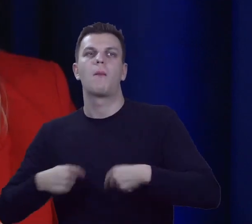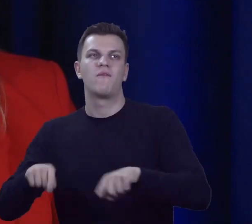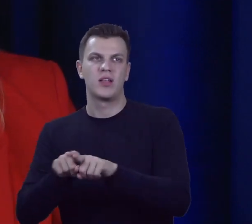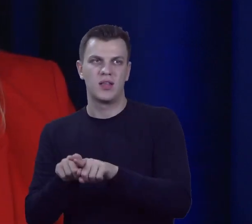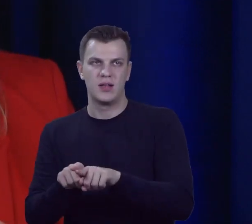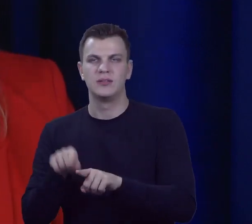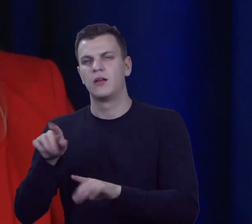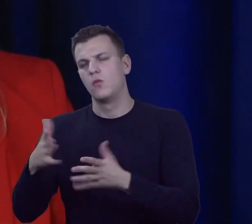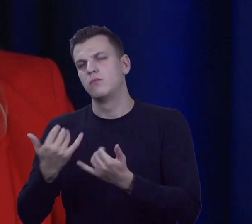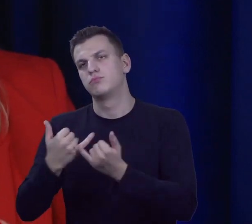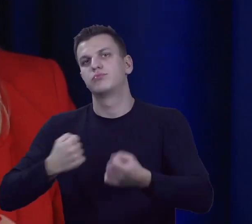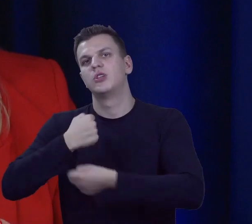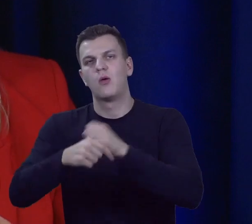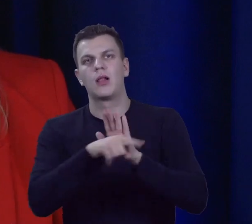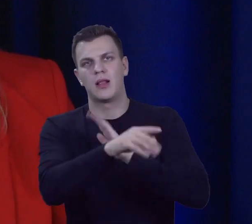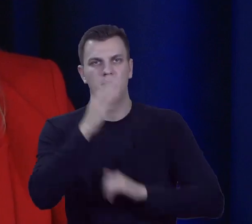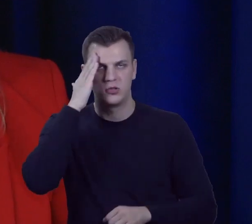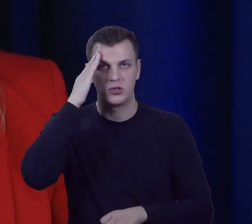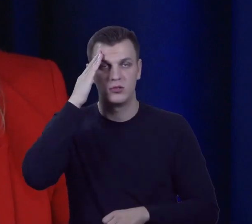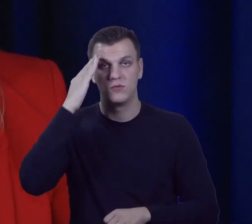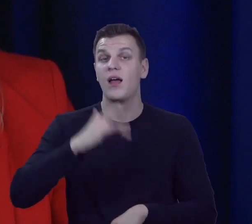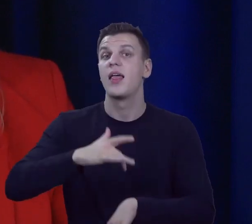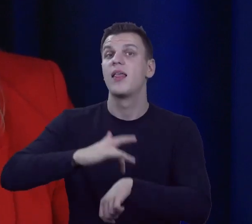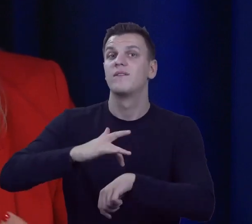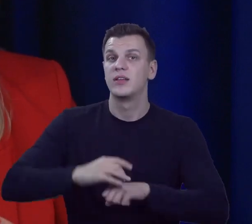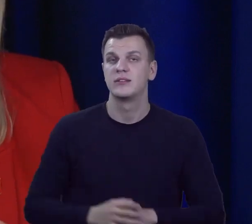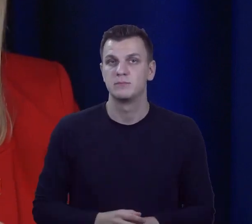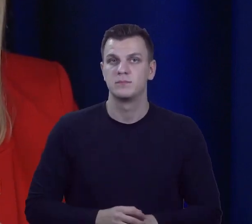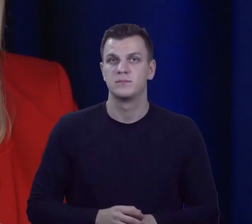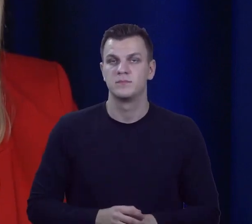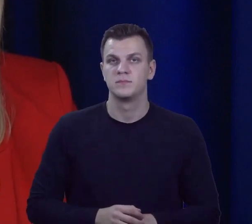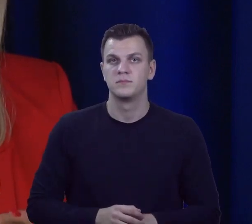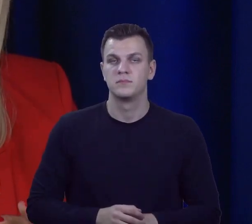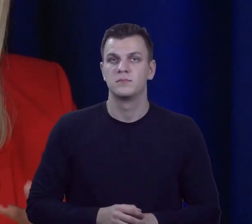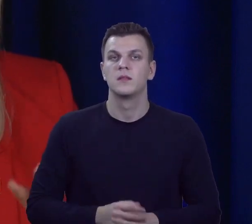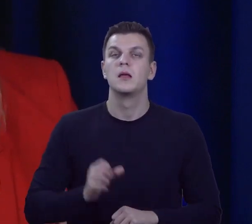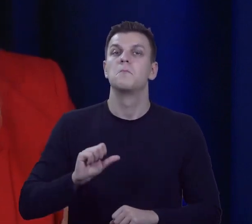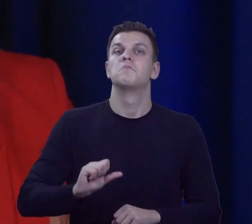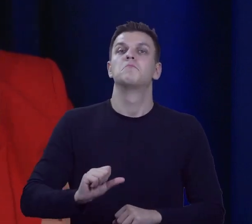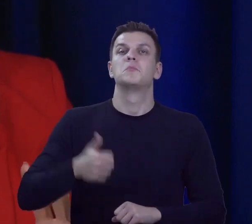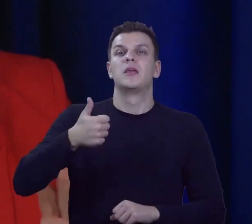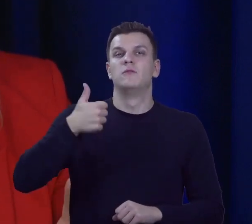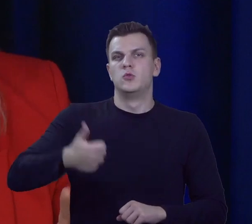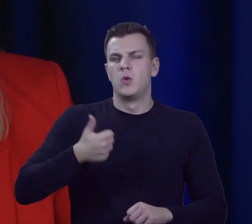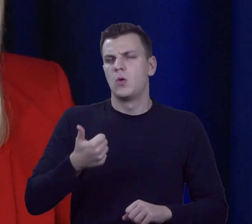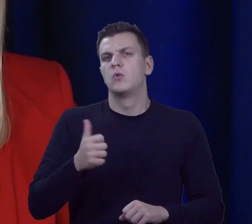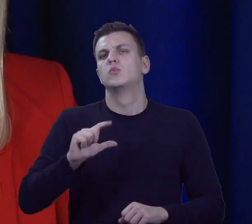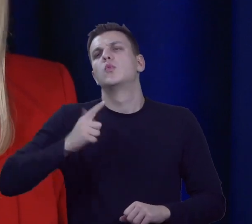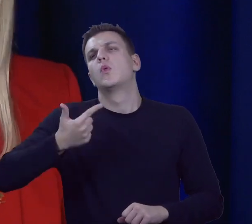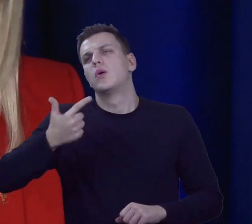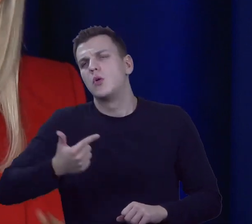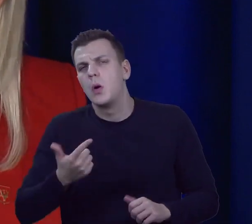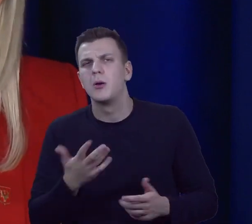w stosunku do mieszkańców. Efekt? Pierwszy rok minimalne zainteresowanie, pierwszy, drugi, może po kilka